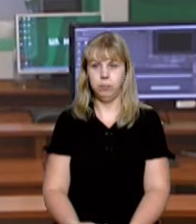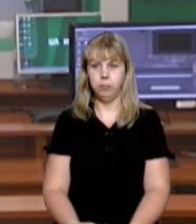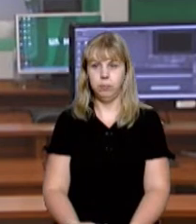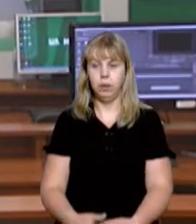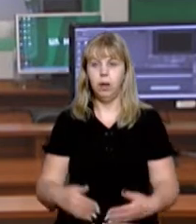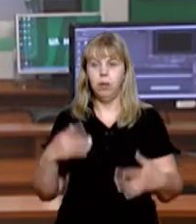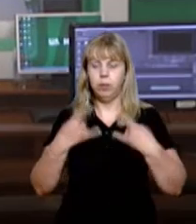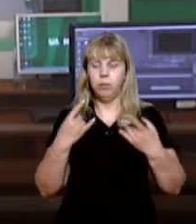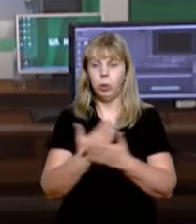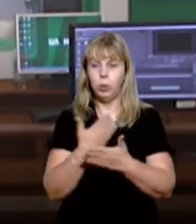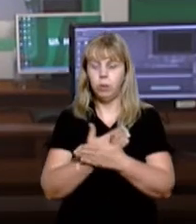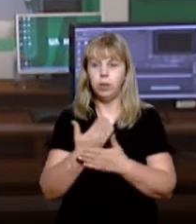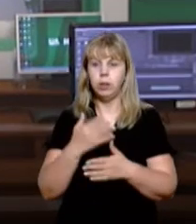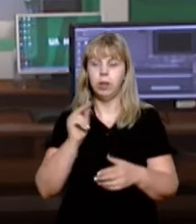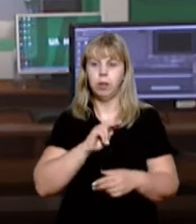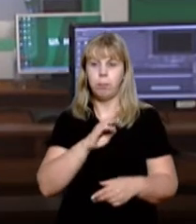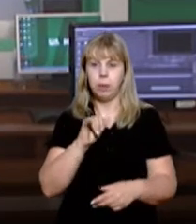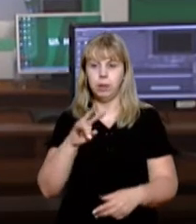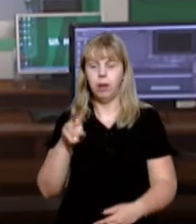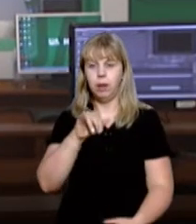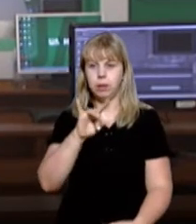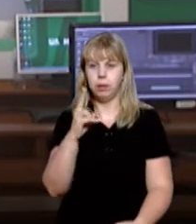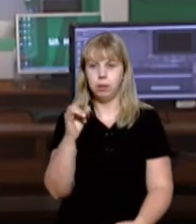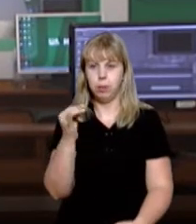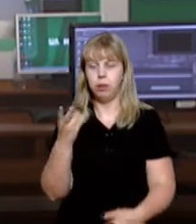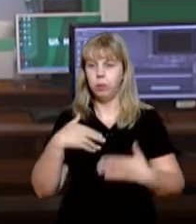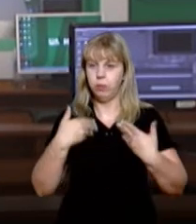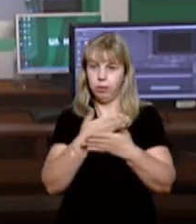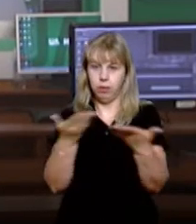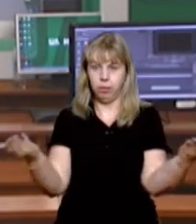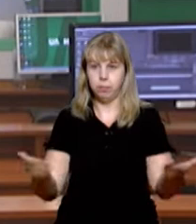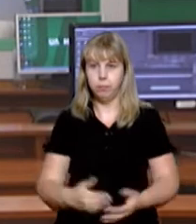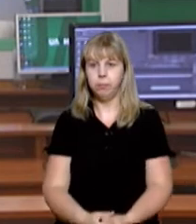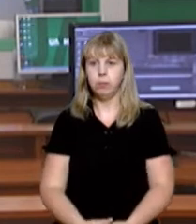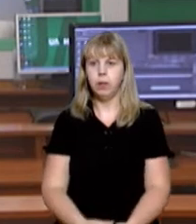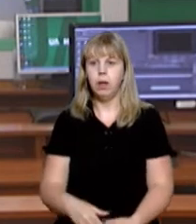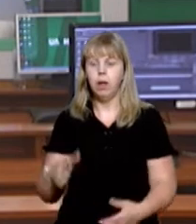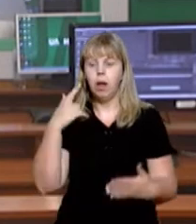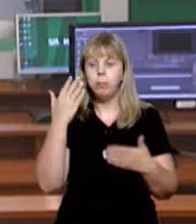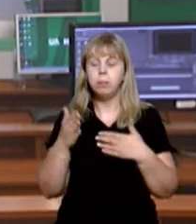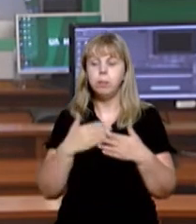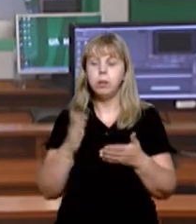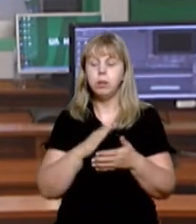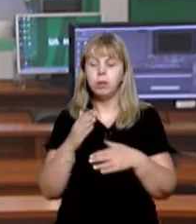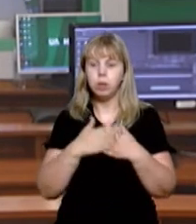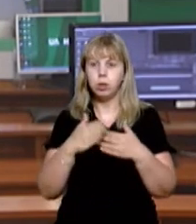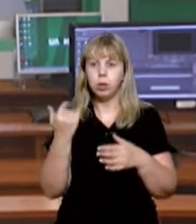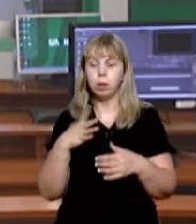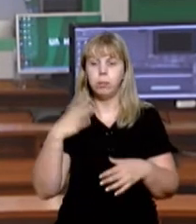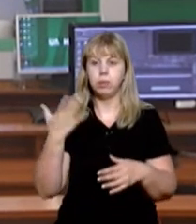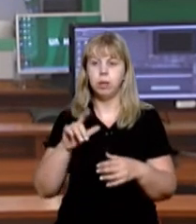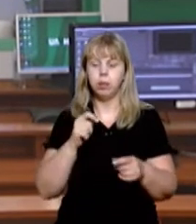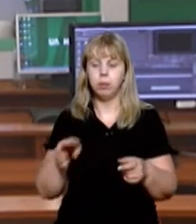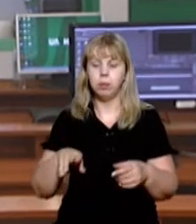В ефірі новини у студії Тетяна Мандель та Лориса Цибиленко. Вітаємо. Підозри оголосили сьогодні колишні